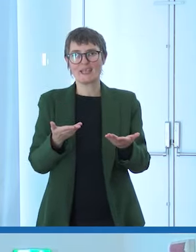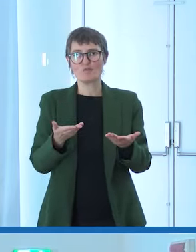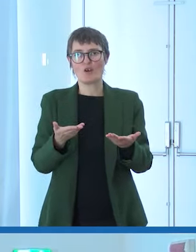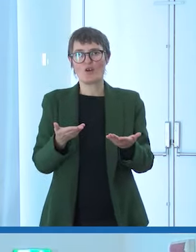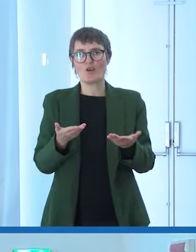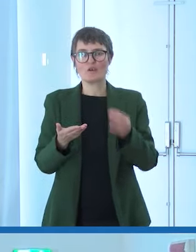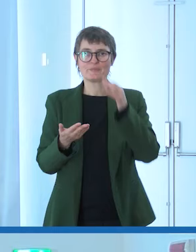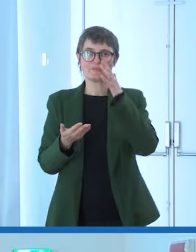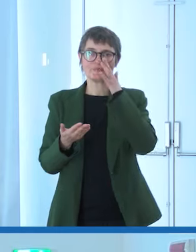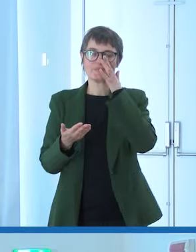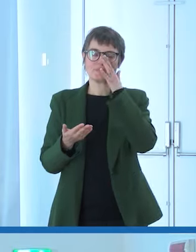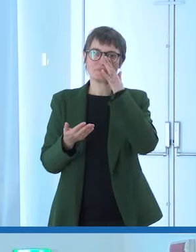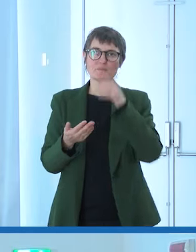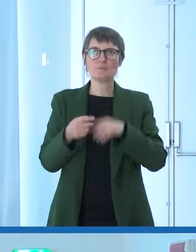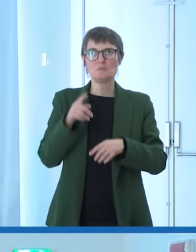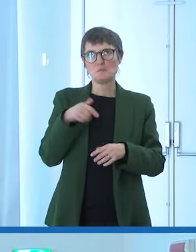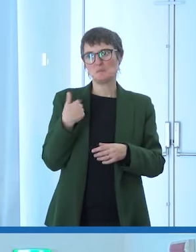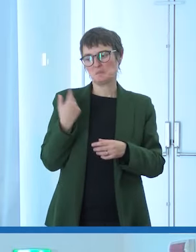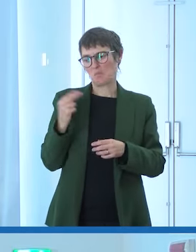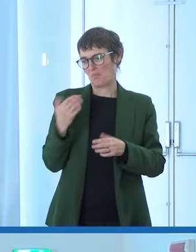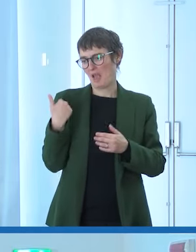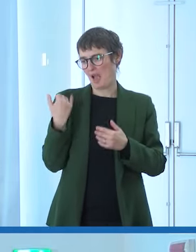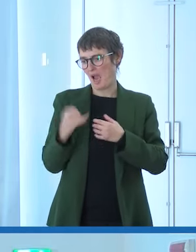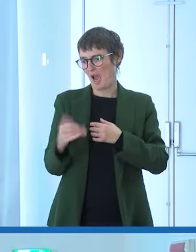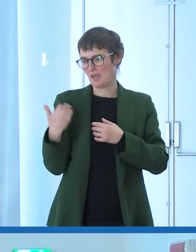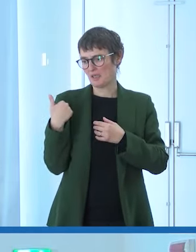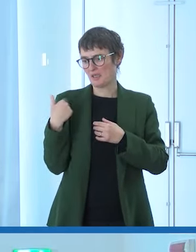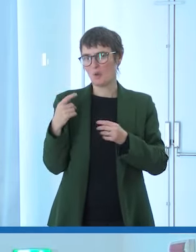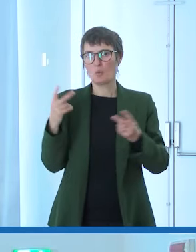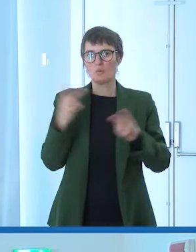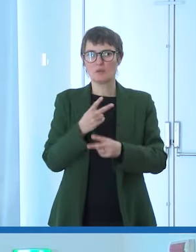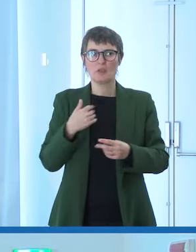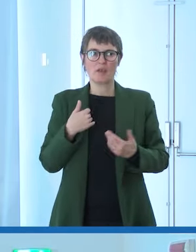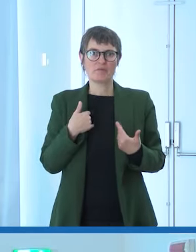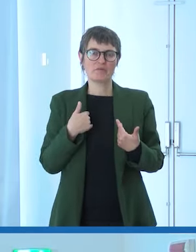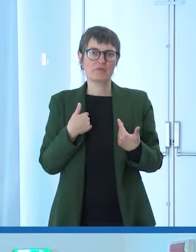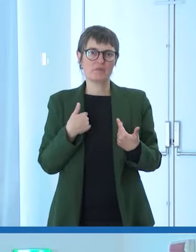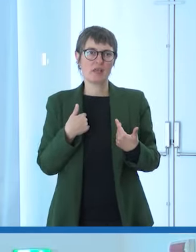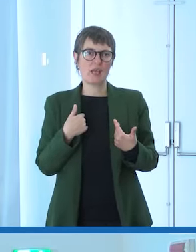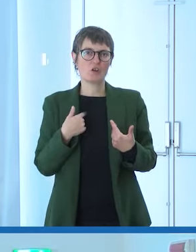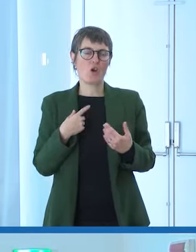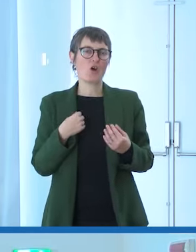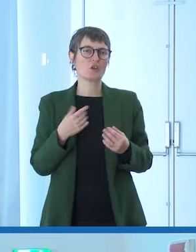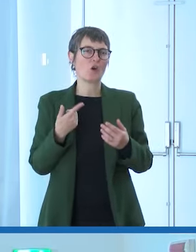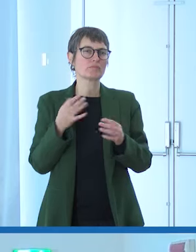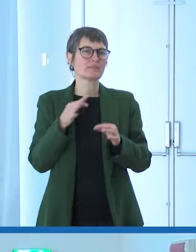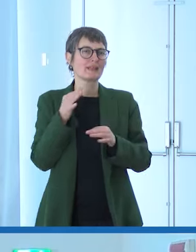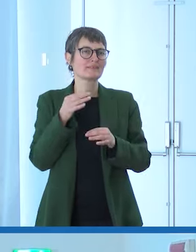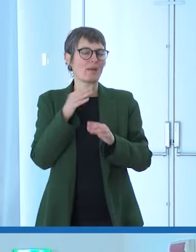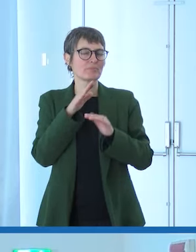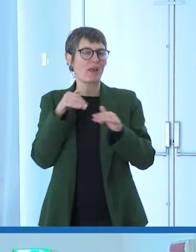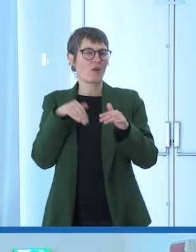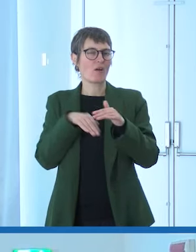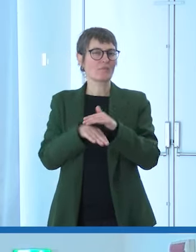e anche negli ultimi anni sostanzialmente un uomo macchina dietro le quinte ho deciso di